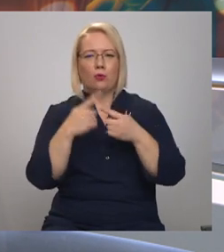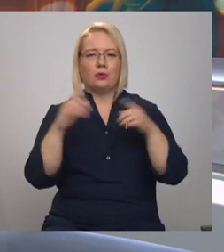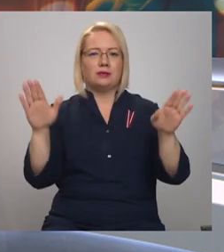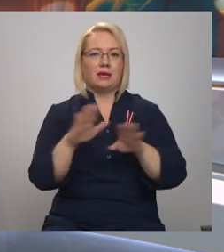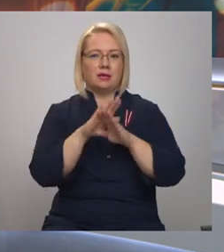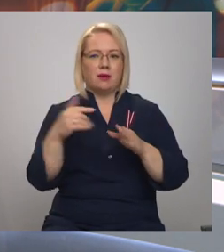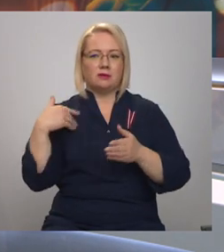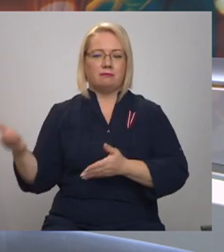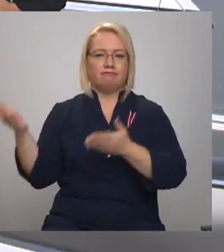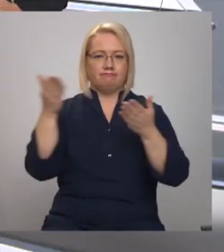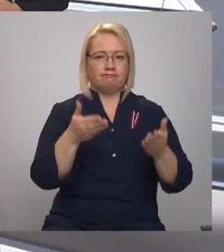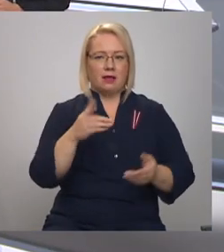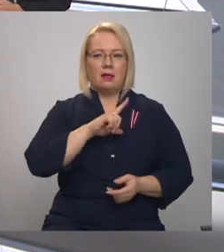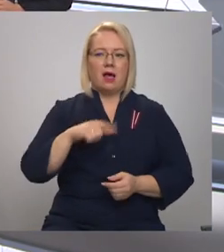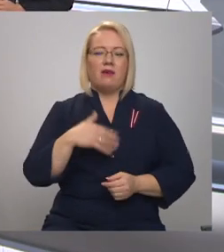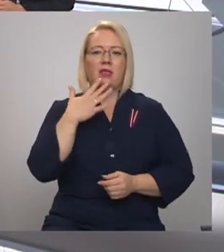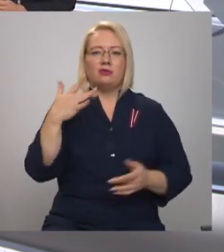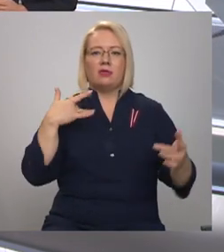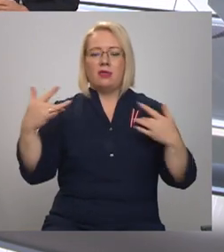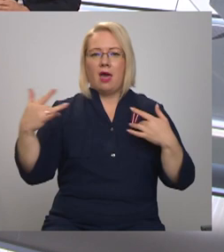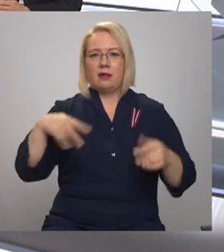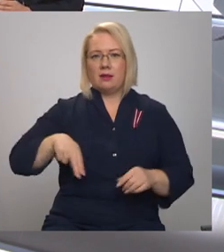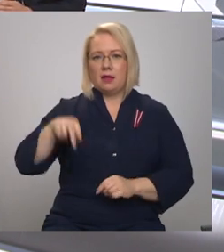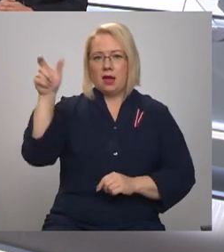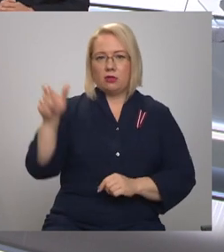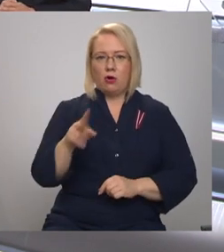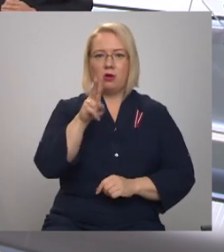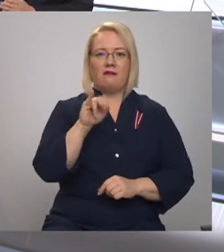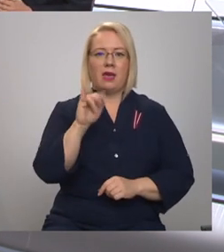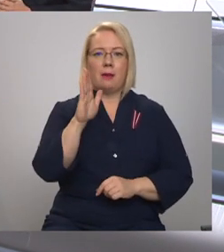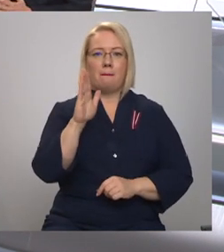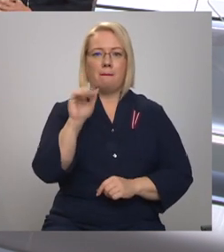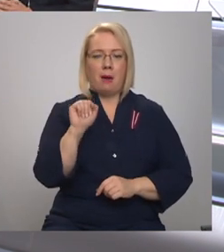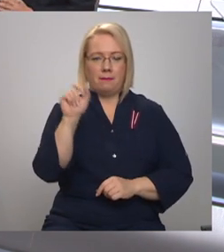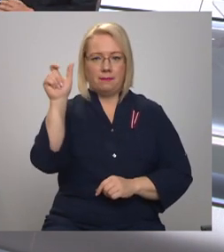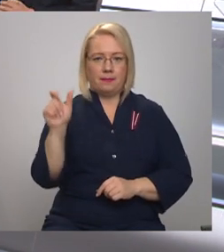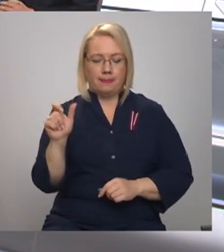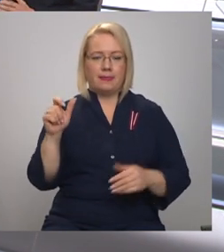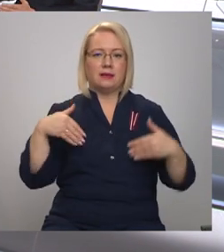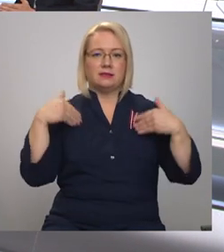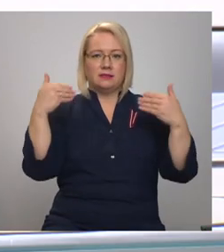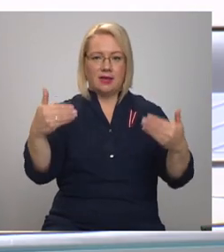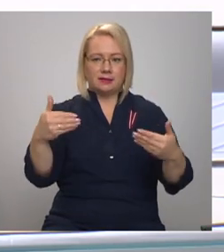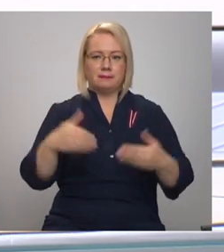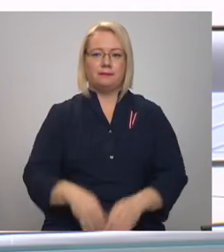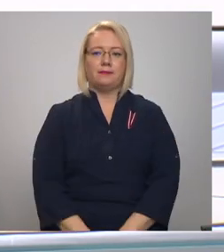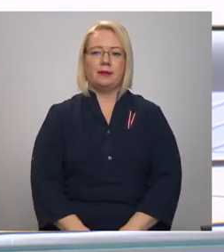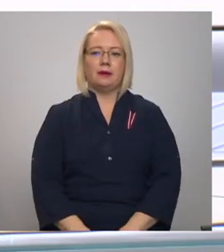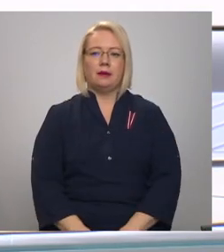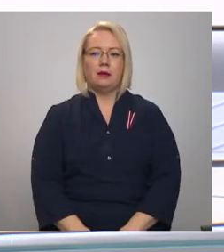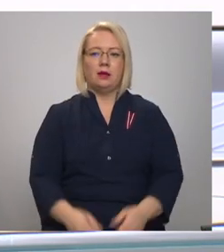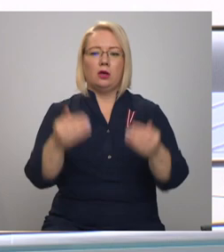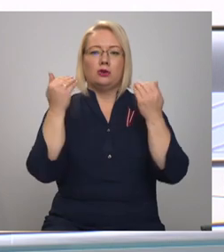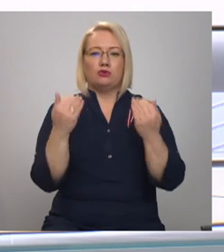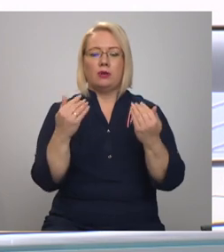uzaicinājuši Nacionālā teatra direktori Jānu Vimbu. Labrīt! Labrīt! Sirsnīgi sveicam! Sveicinājums dienā! Sveicu jūs arī! Redz, ka